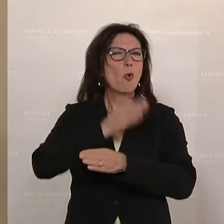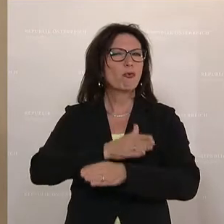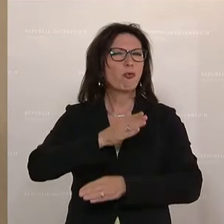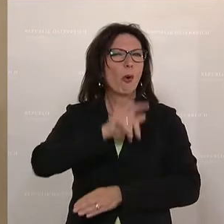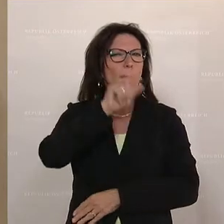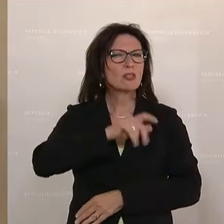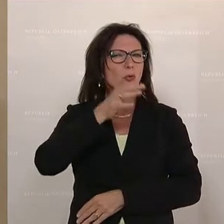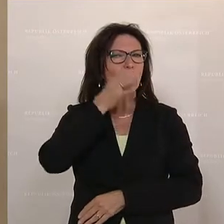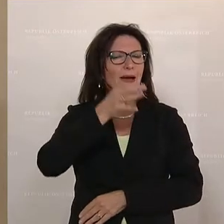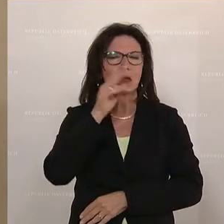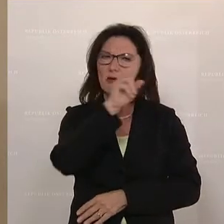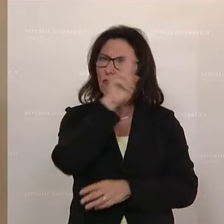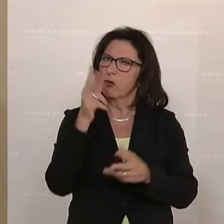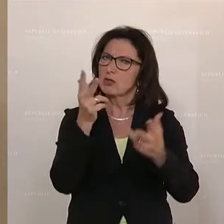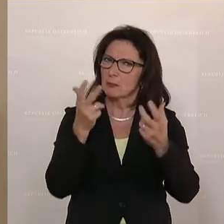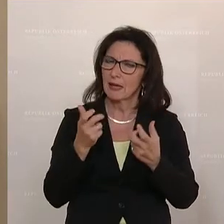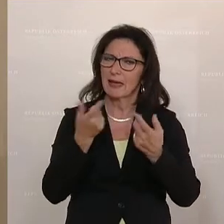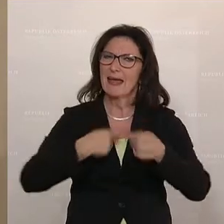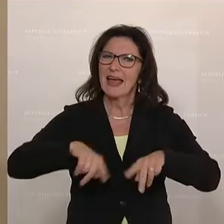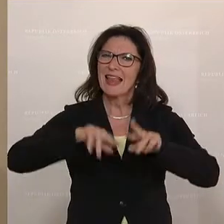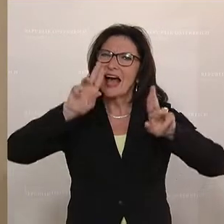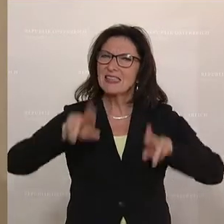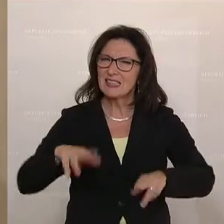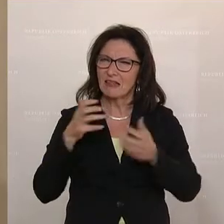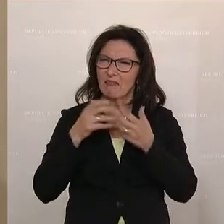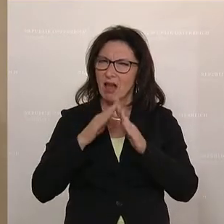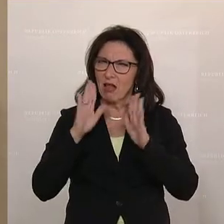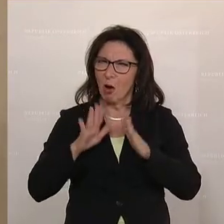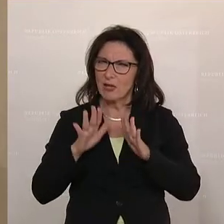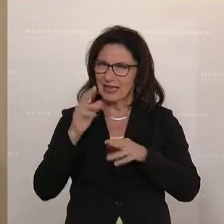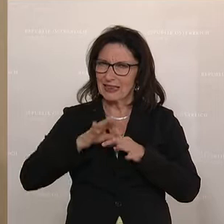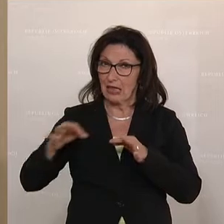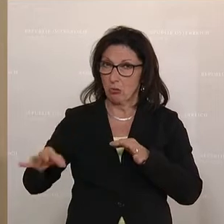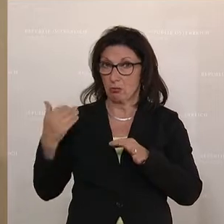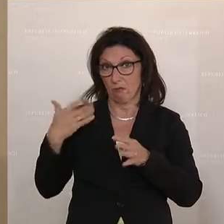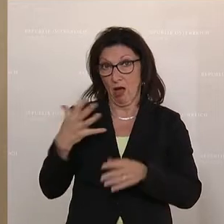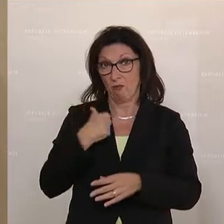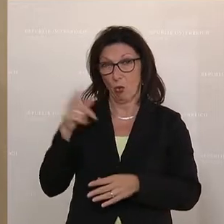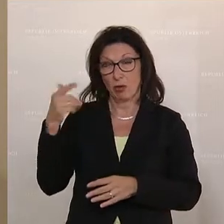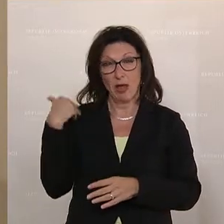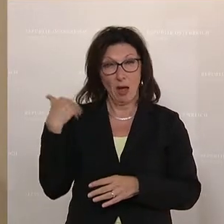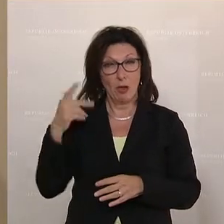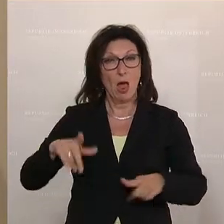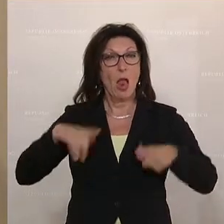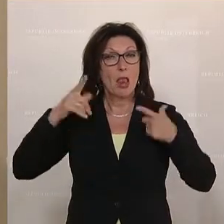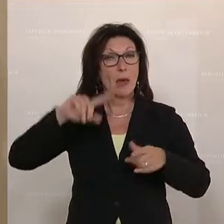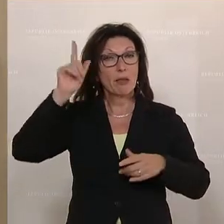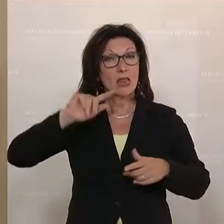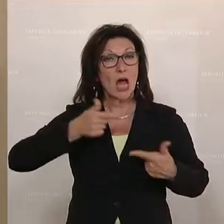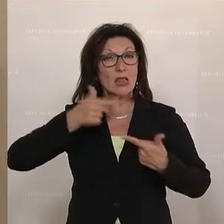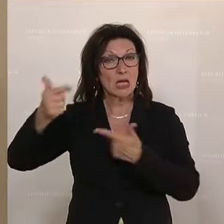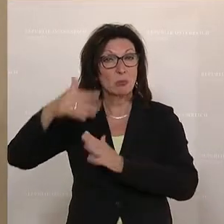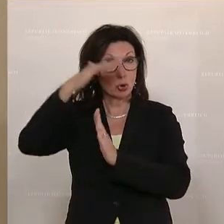das Volksbegehren des Landesrats Waldhäusl, das übrigens auch sehr erfolgreich war, stoppt der Lebendtiertransporte. Da geht es